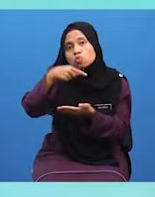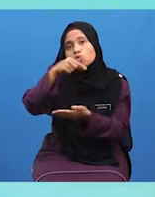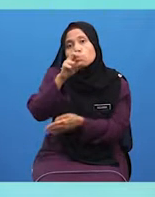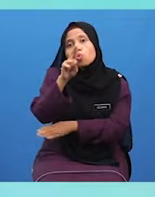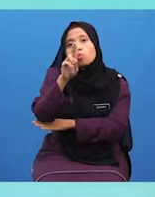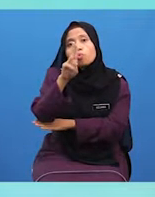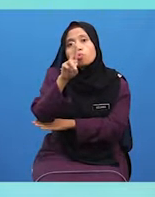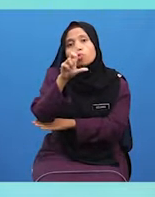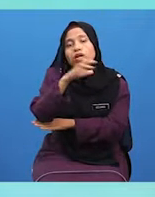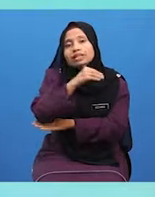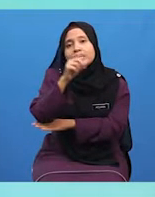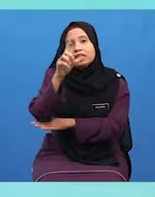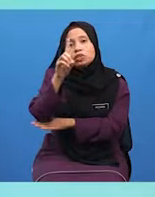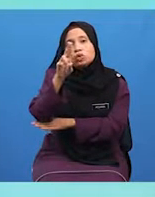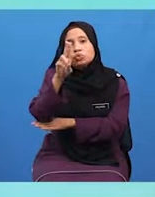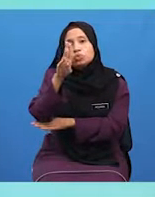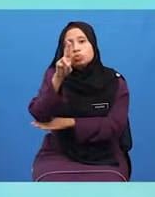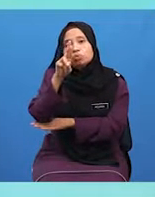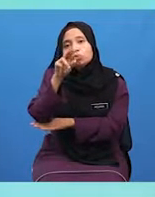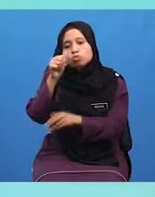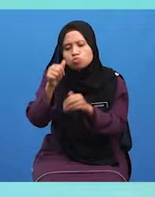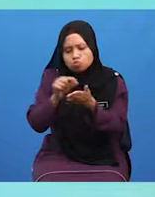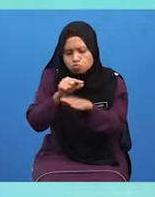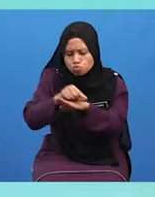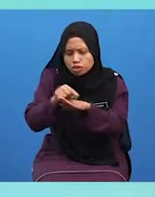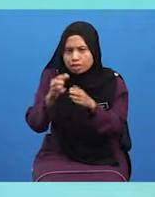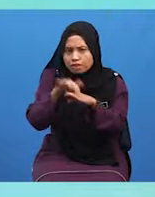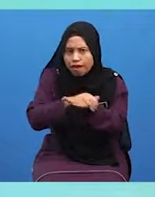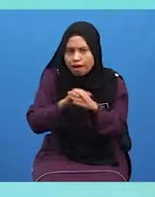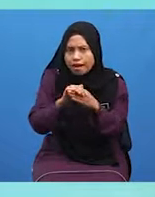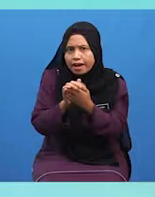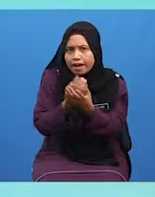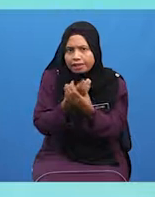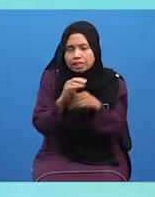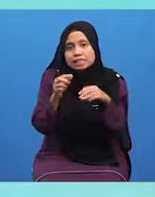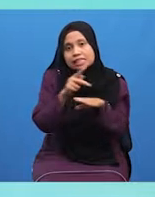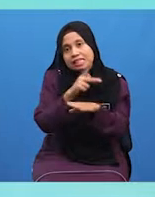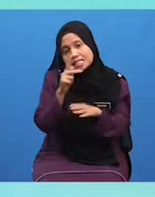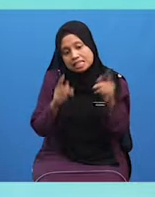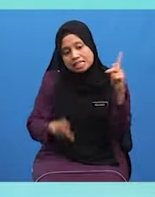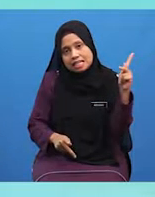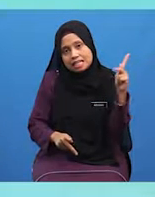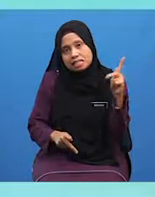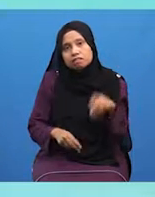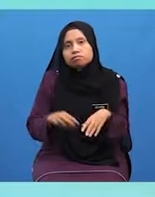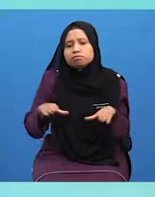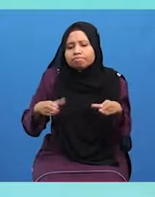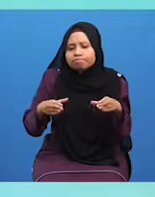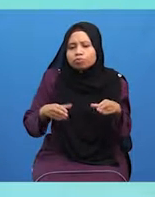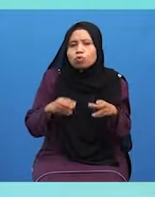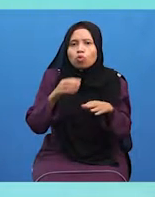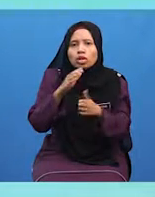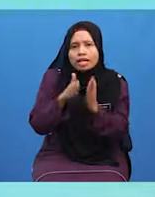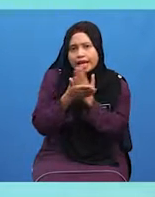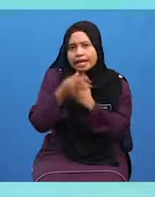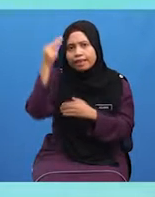Dubur Menggunakan Tangan Kiri Ia Juga Merupakan Amalan Yang Dilakukan Oleh